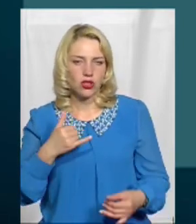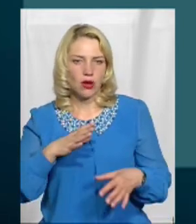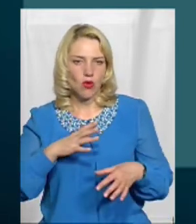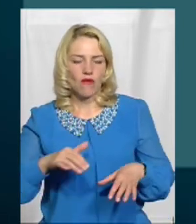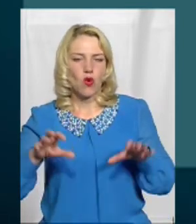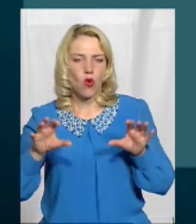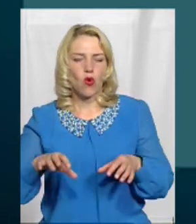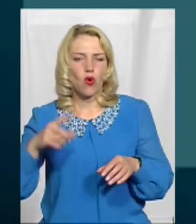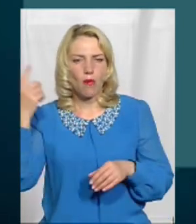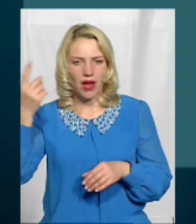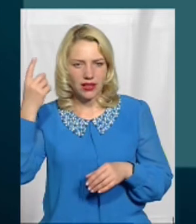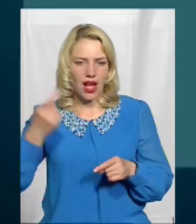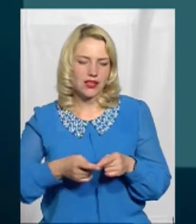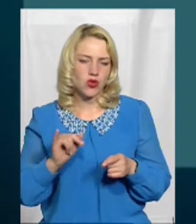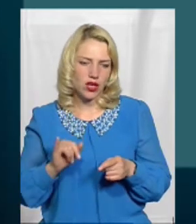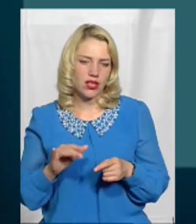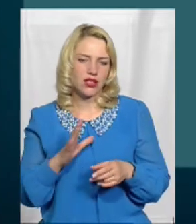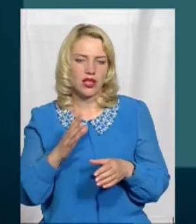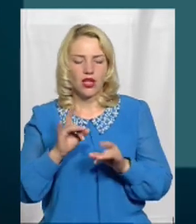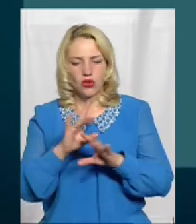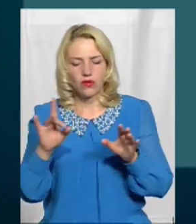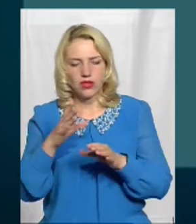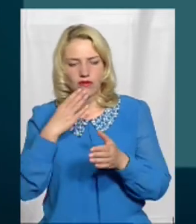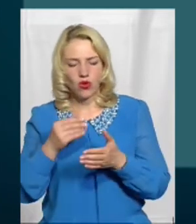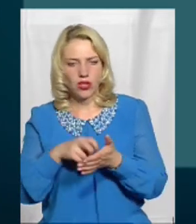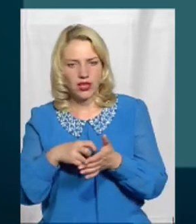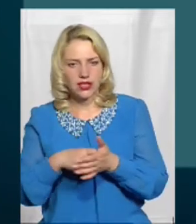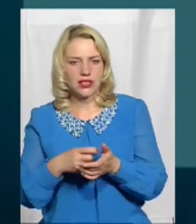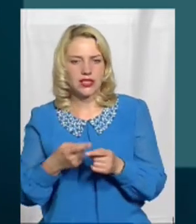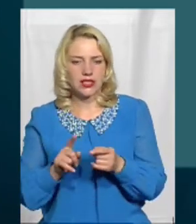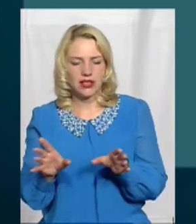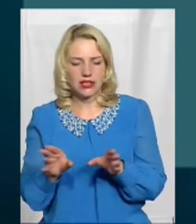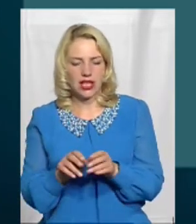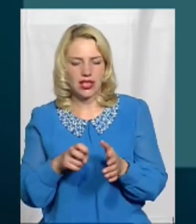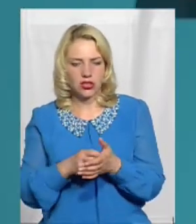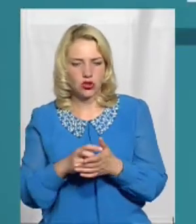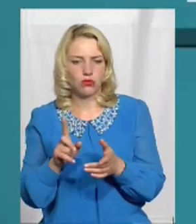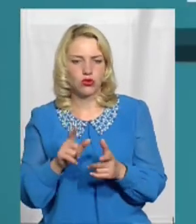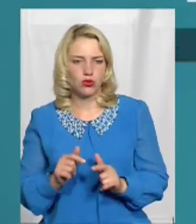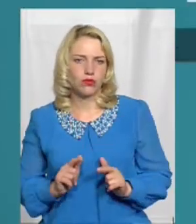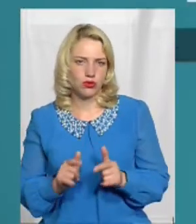у голови обласної ради Поставив їх до відома, завіз свій лист Разом із тим листом, що мені поступив